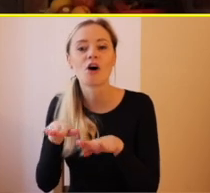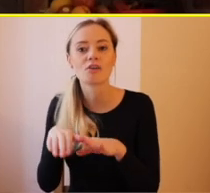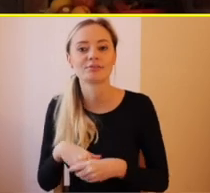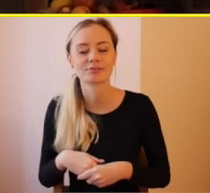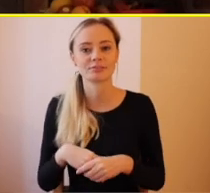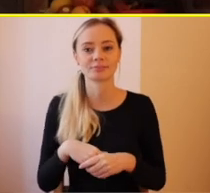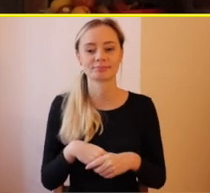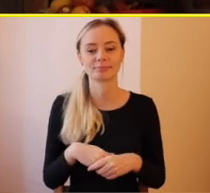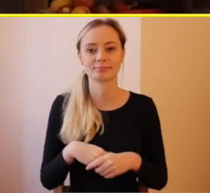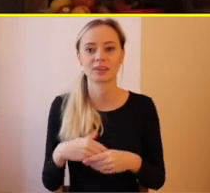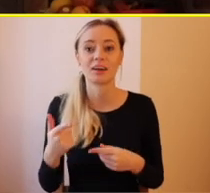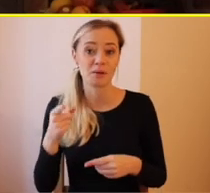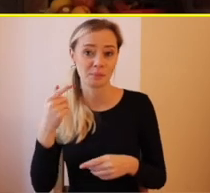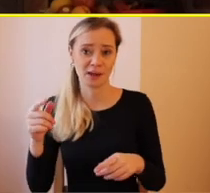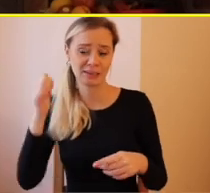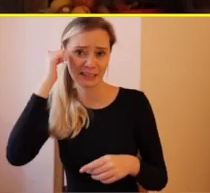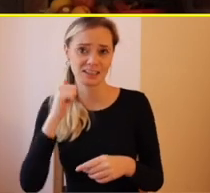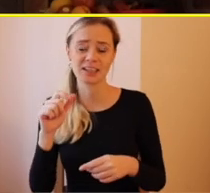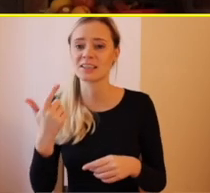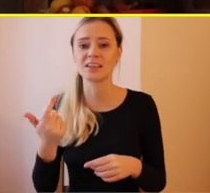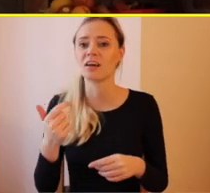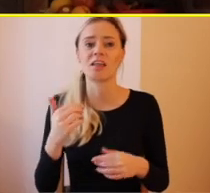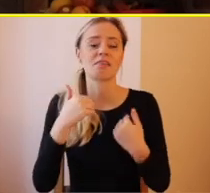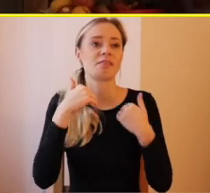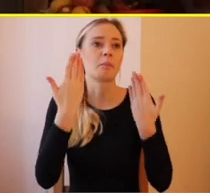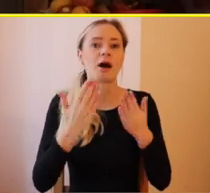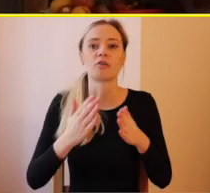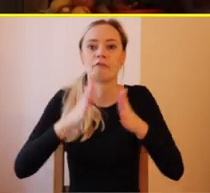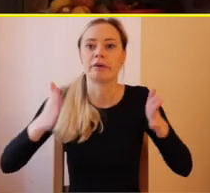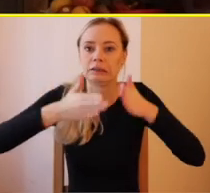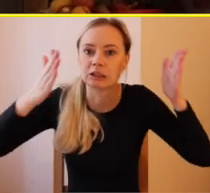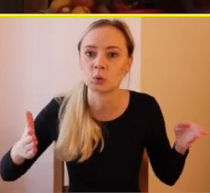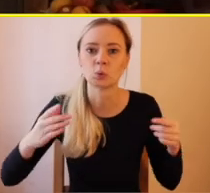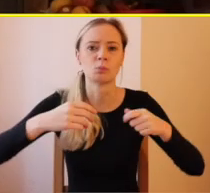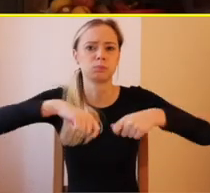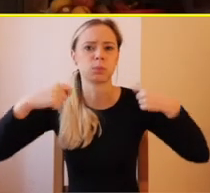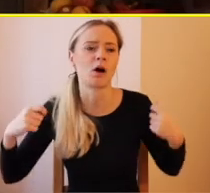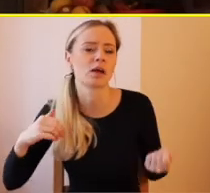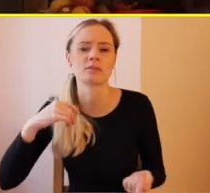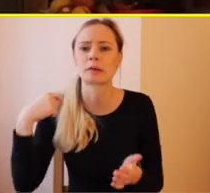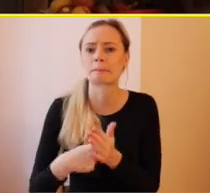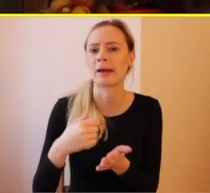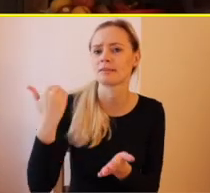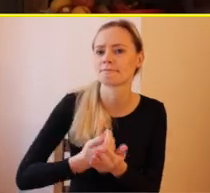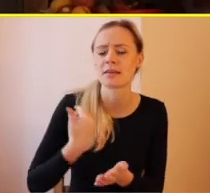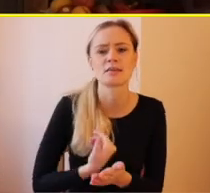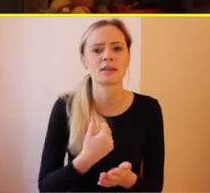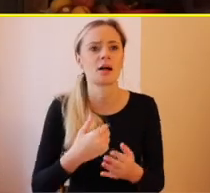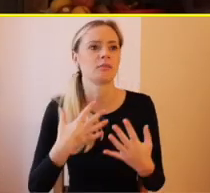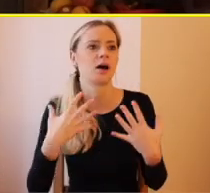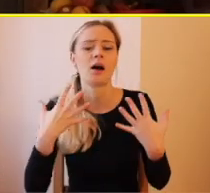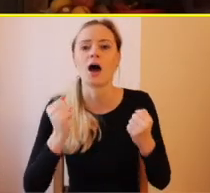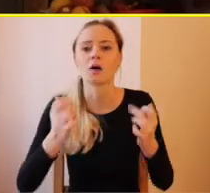Ako úplne akože s málom. Tam ľuďom netreba mať nejaké, akože nemusíme mať nejaké